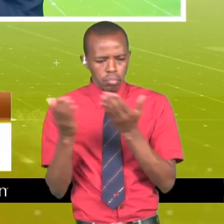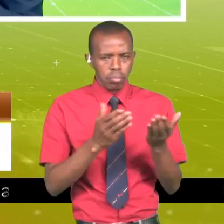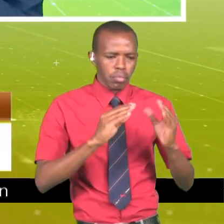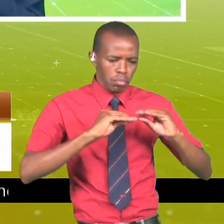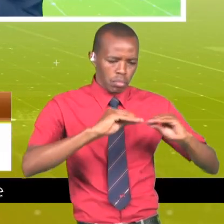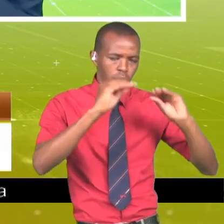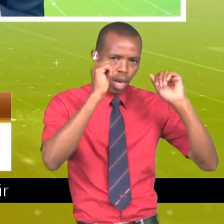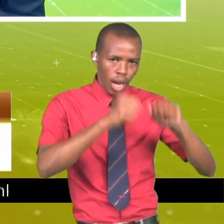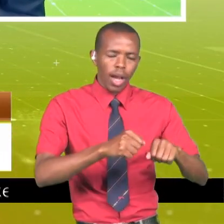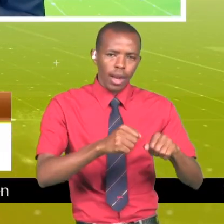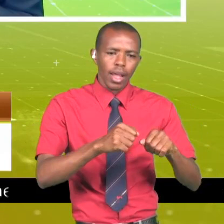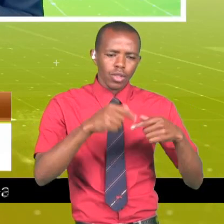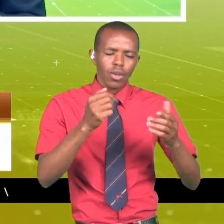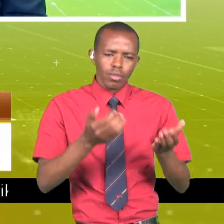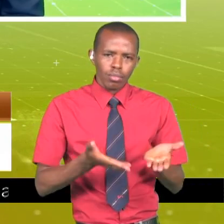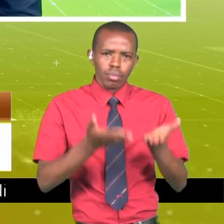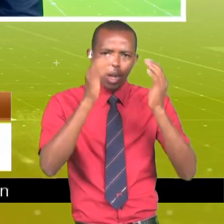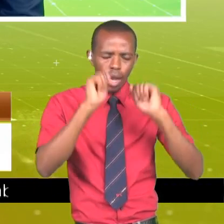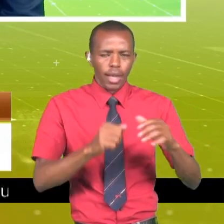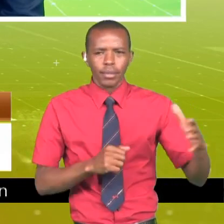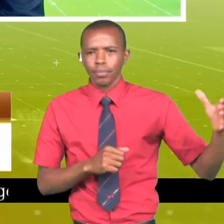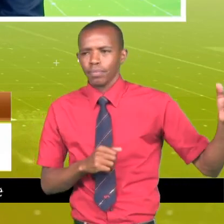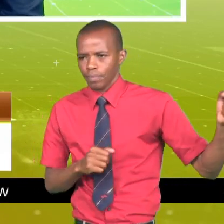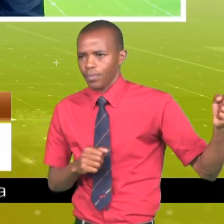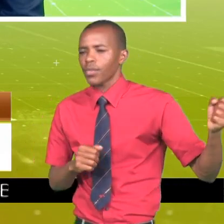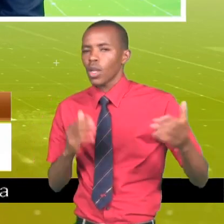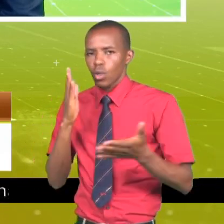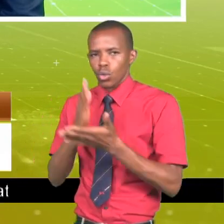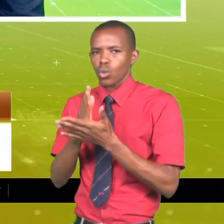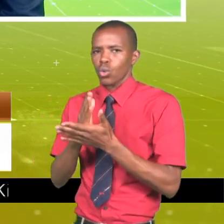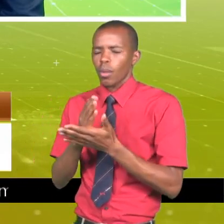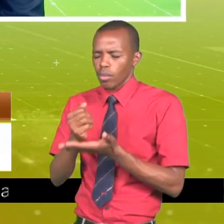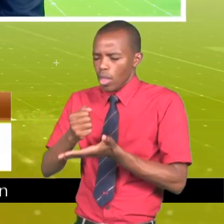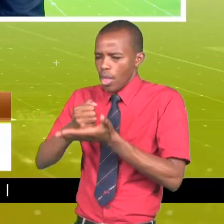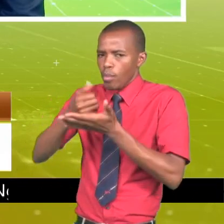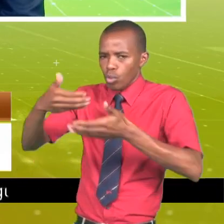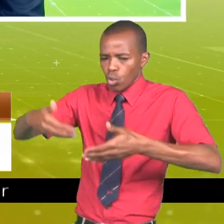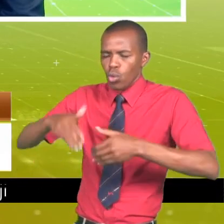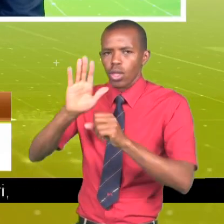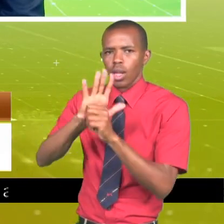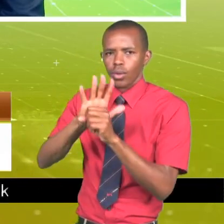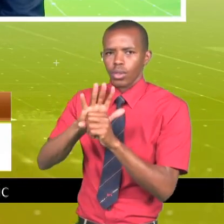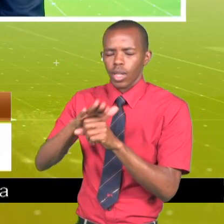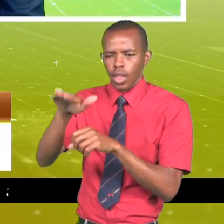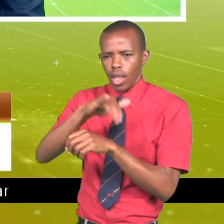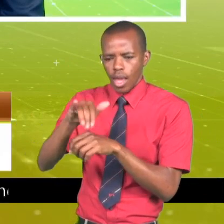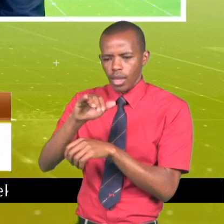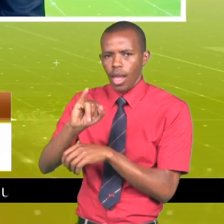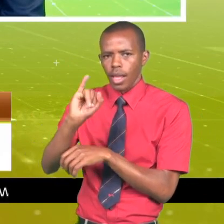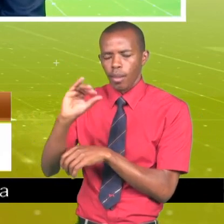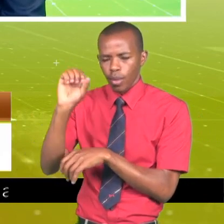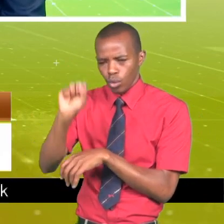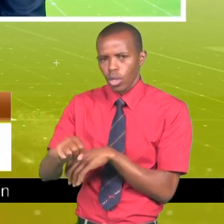wanaweza kunji marisha. Niki kukata kauli kidogo, tu ndi umewafaa vijana sana kutoka eneo na loongoza, eneo la igembe kusini,